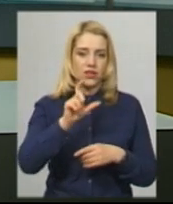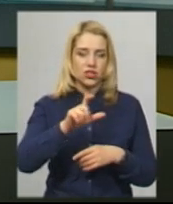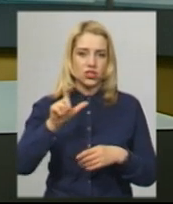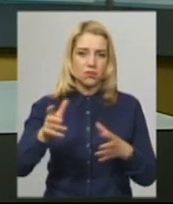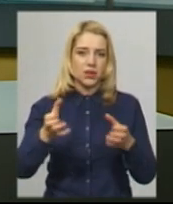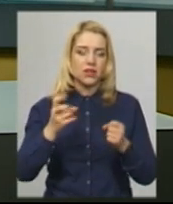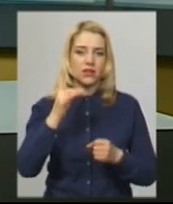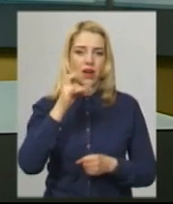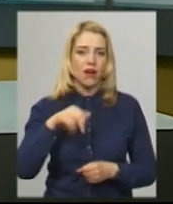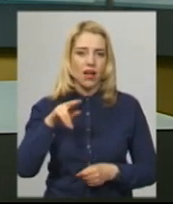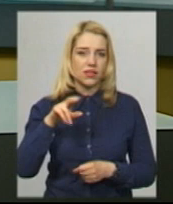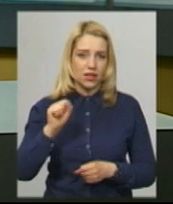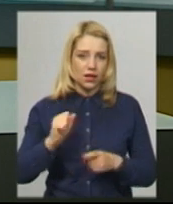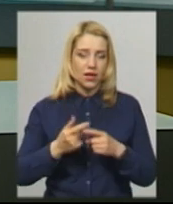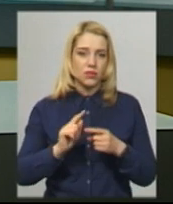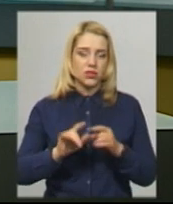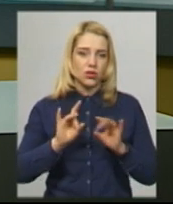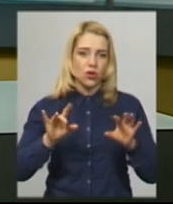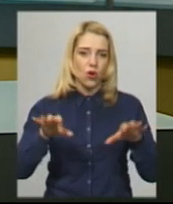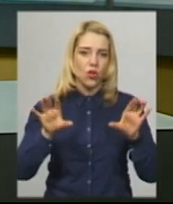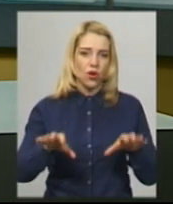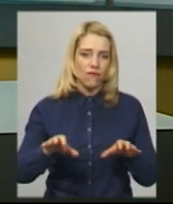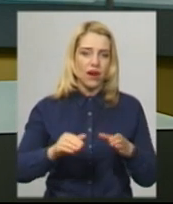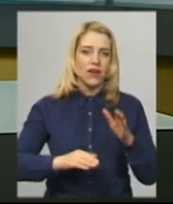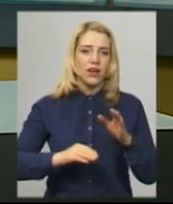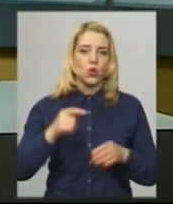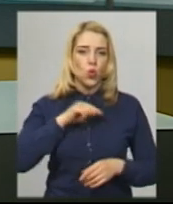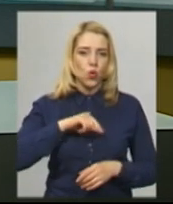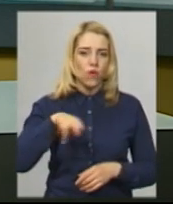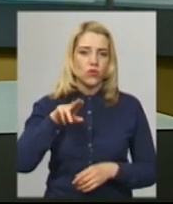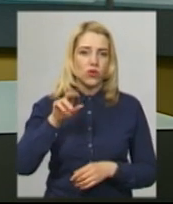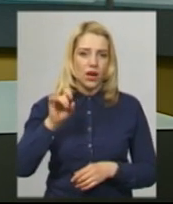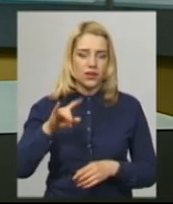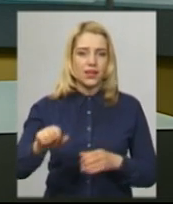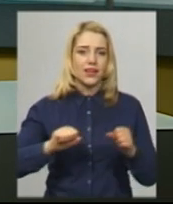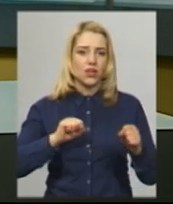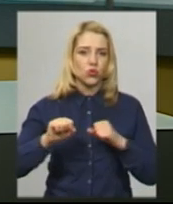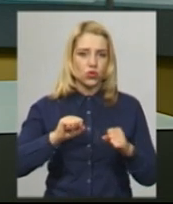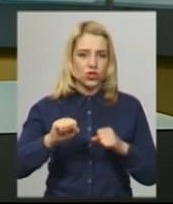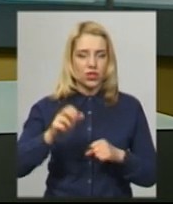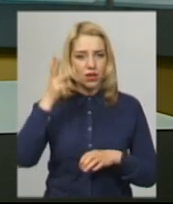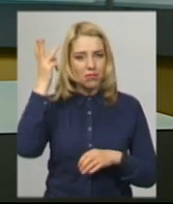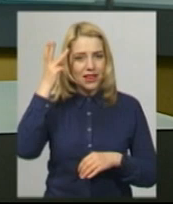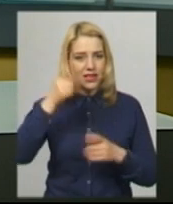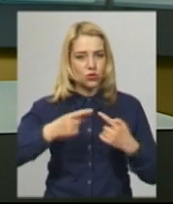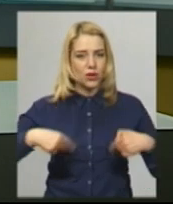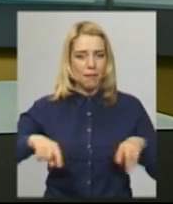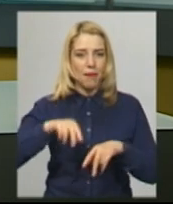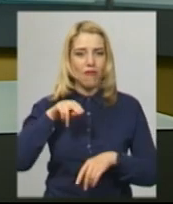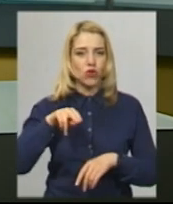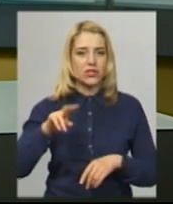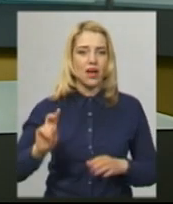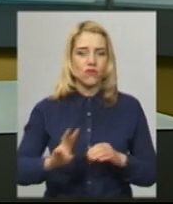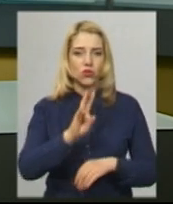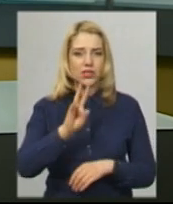засіданні ради. Про це розповів голова Духовної ради міста Хмельницького, керуючий Хмельницькою єпархією Православної церкви України,